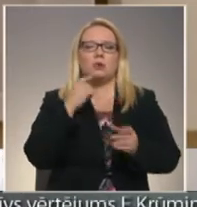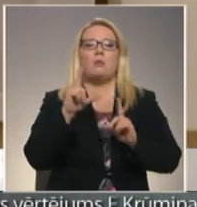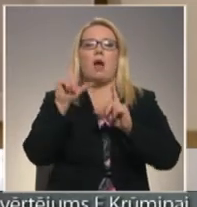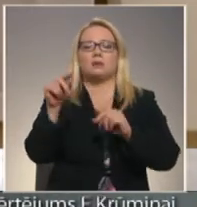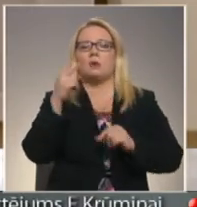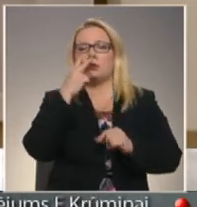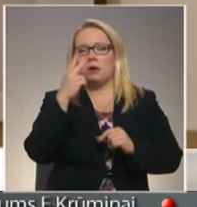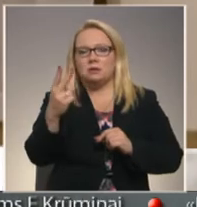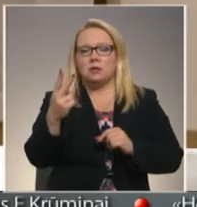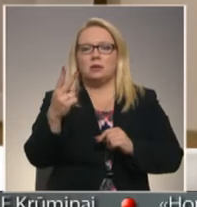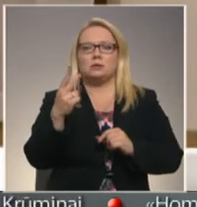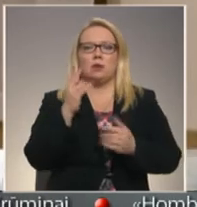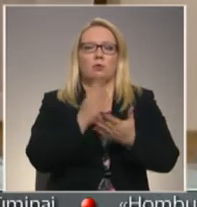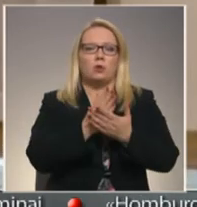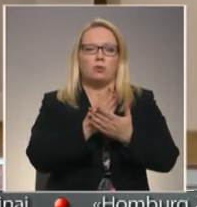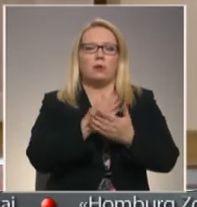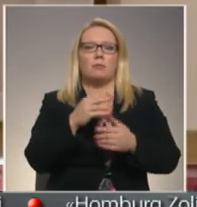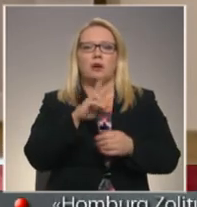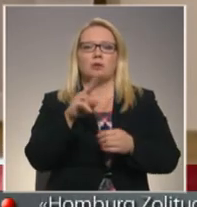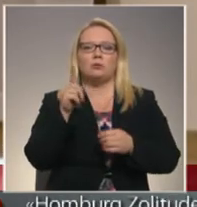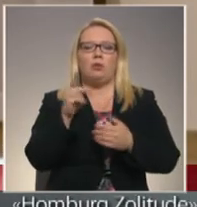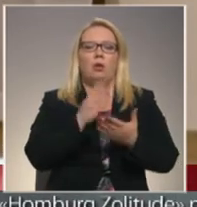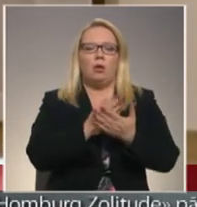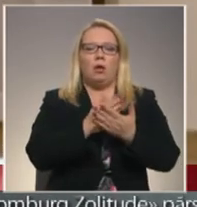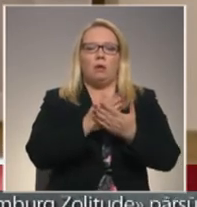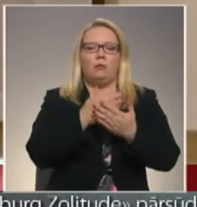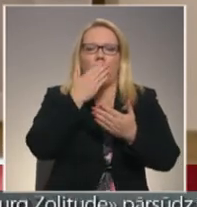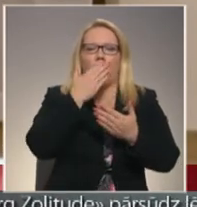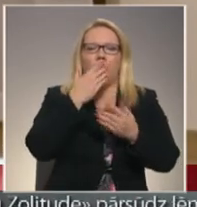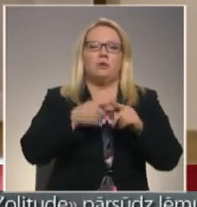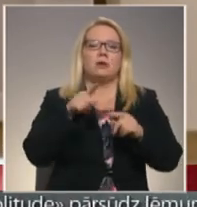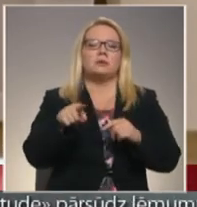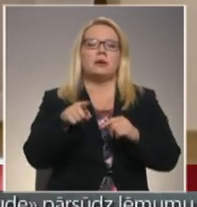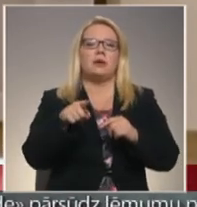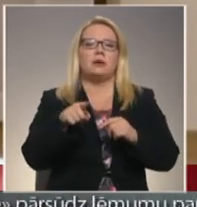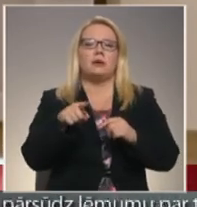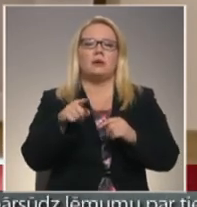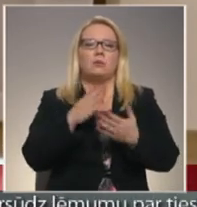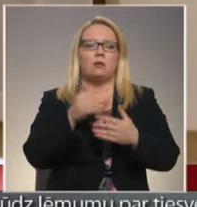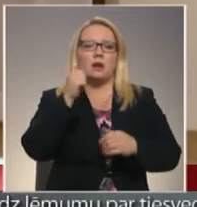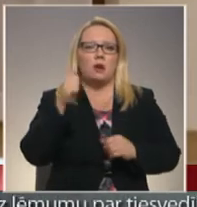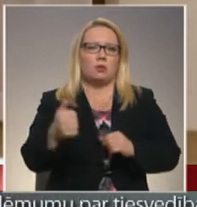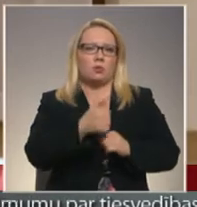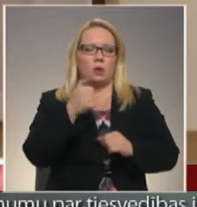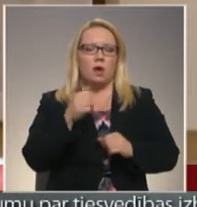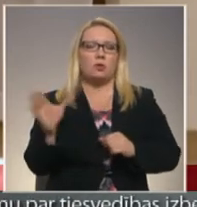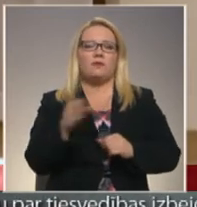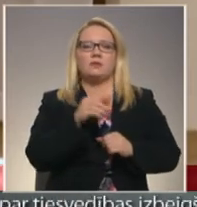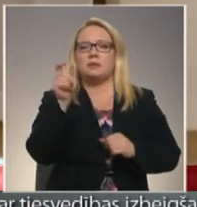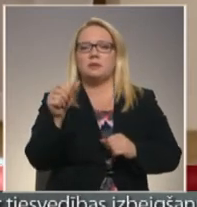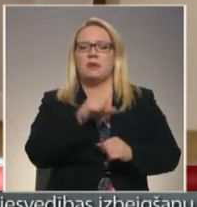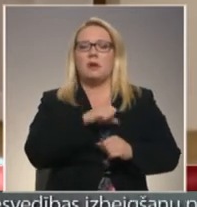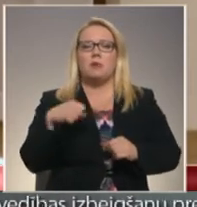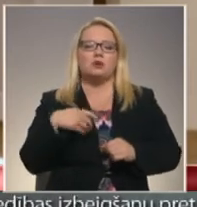paskatīties par tiem notikamiem, kas tur ir notikuši un kas katru gadu noteikti. Es domāju, visiem cilvēkiem patiks